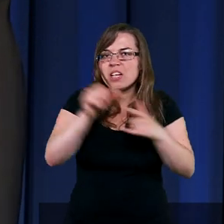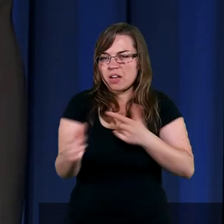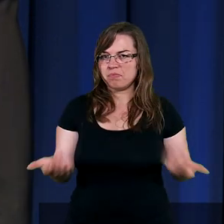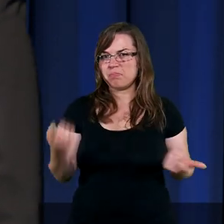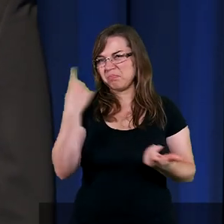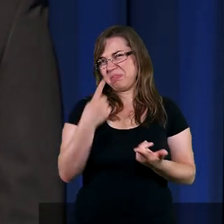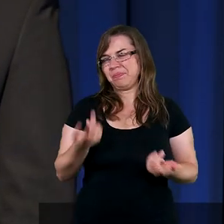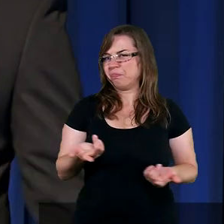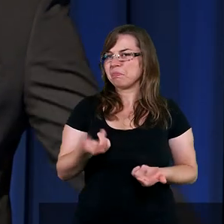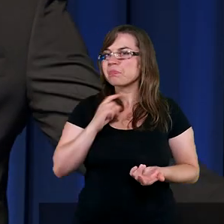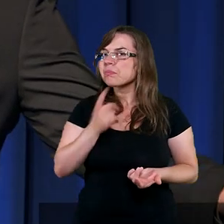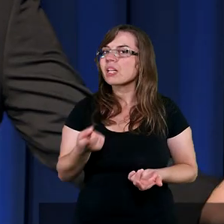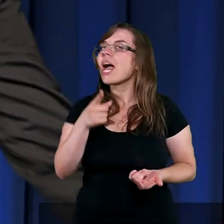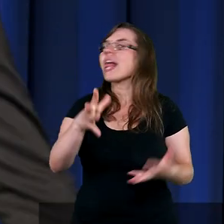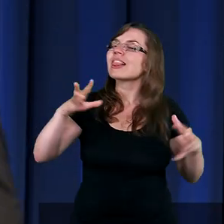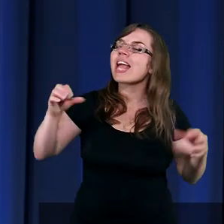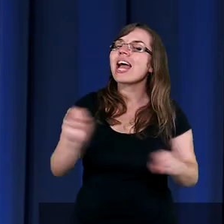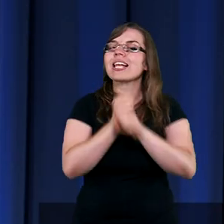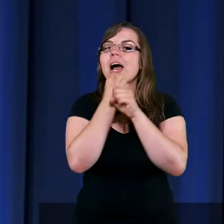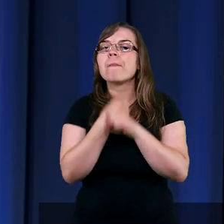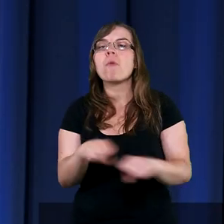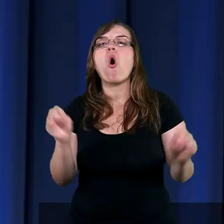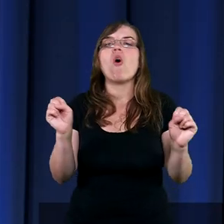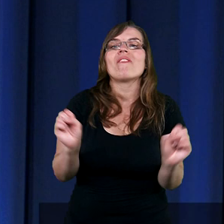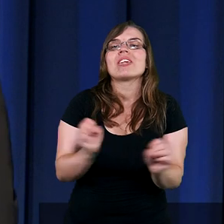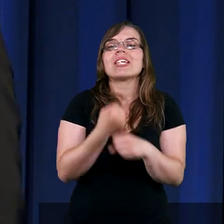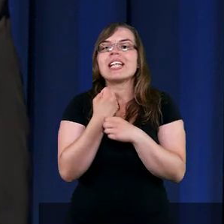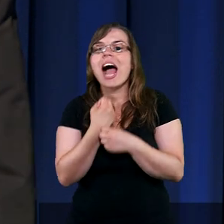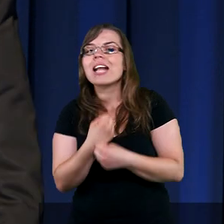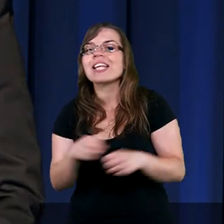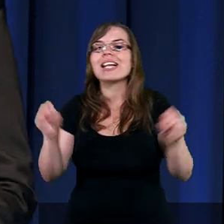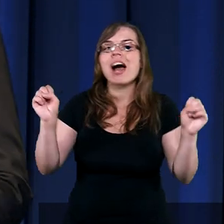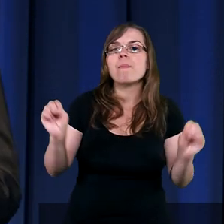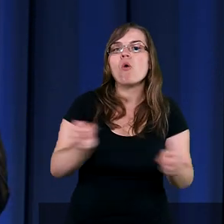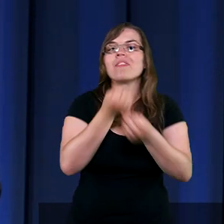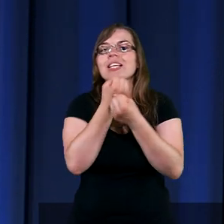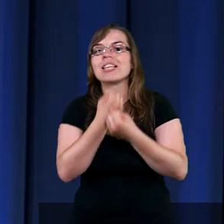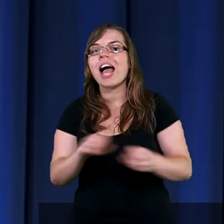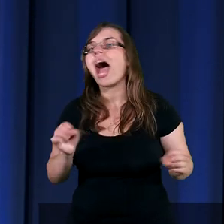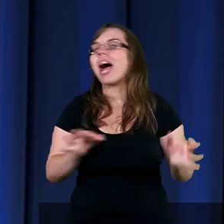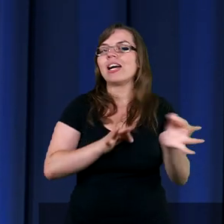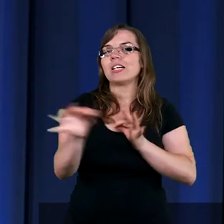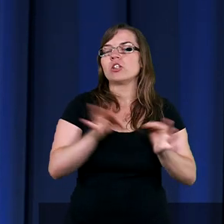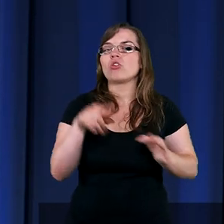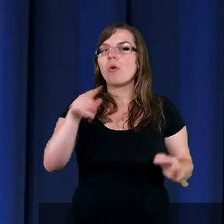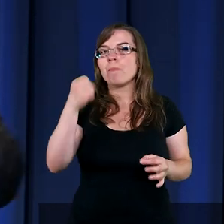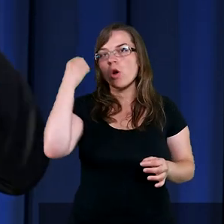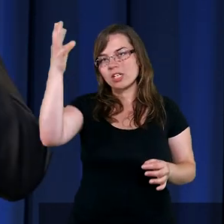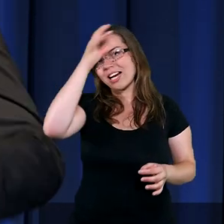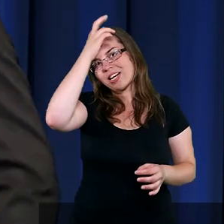Wiecie, niesamowita, niesamowita, niesamowita historia Mojżesz.